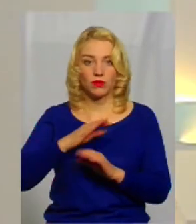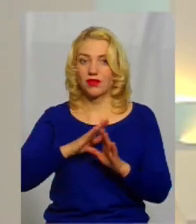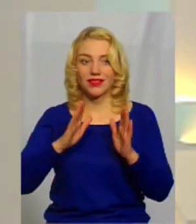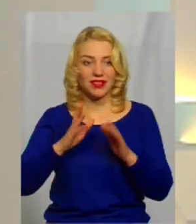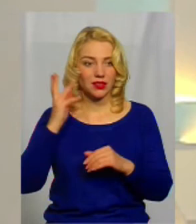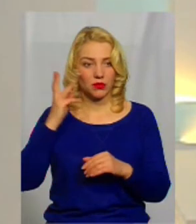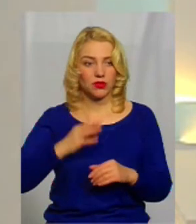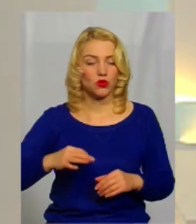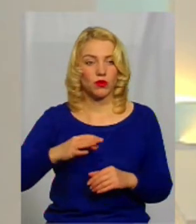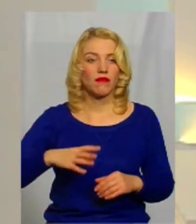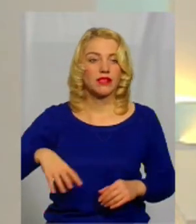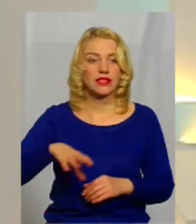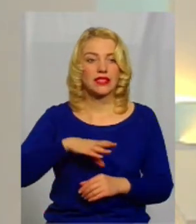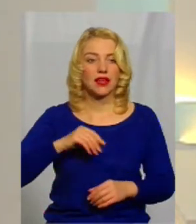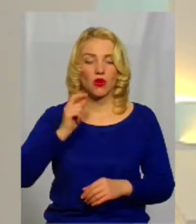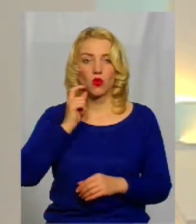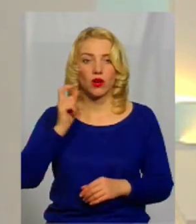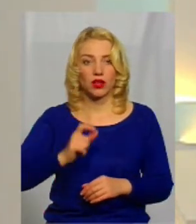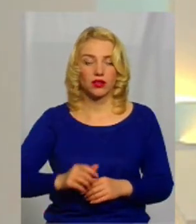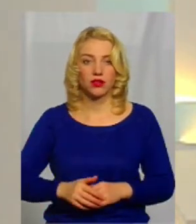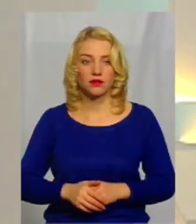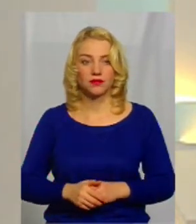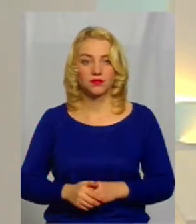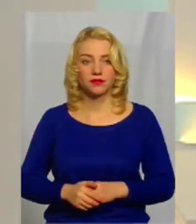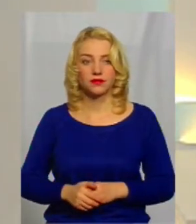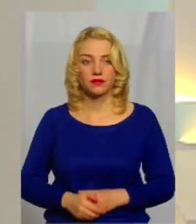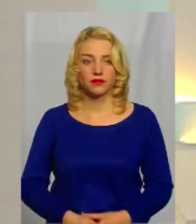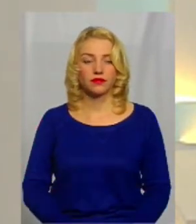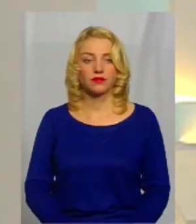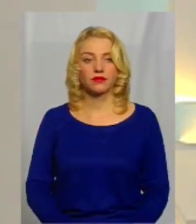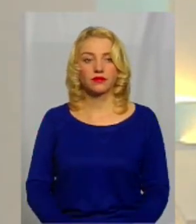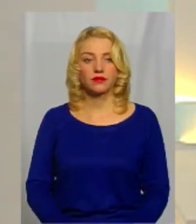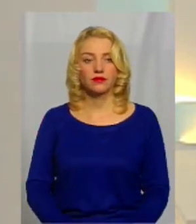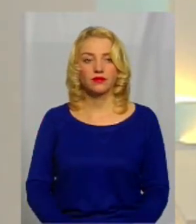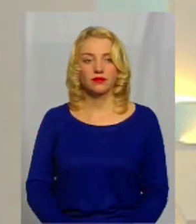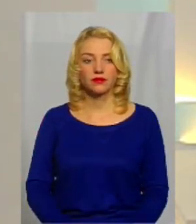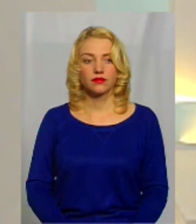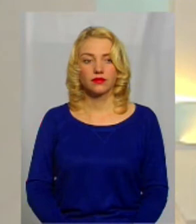тільки Хмельницької області, всієї України. Звичайно. І,